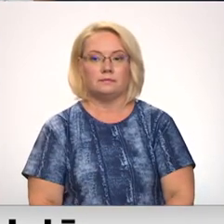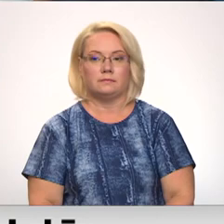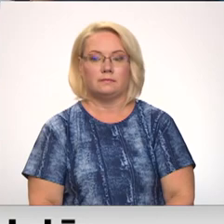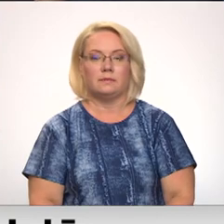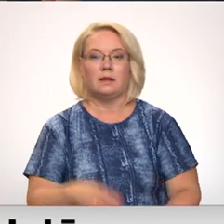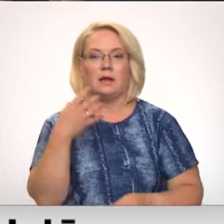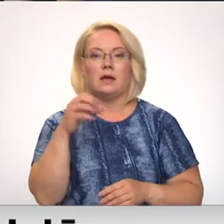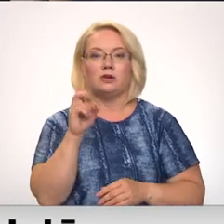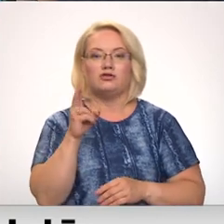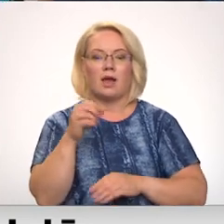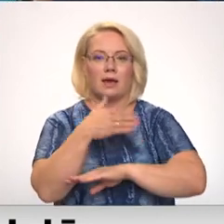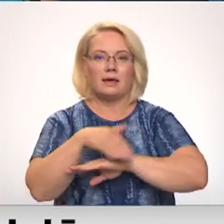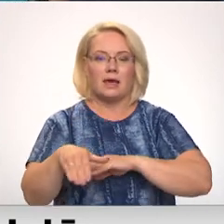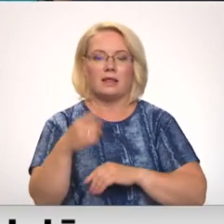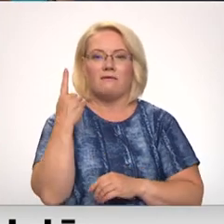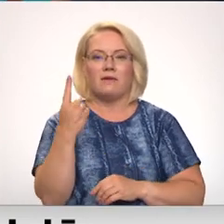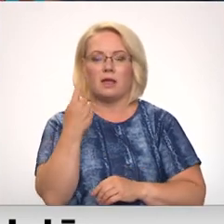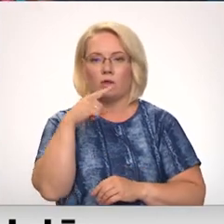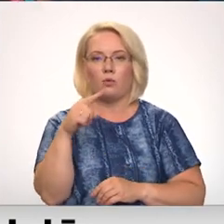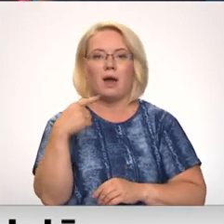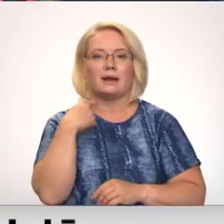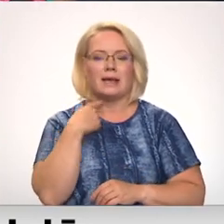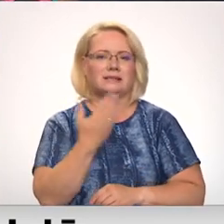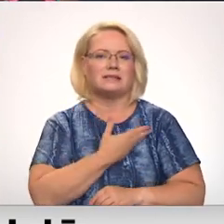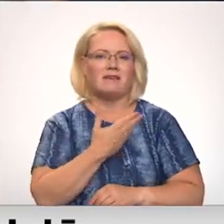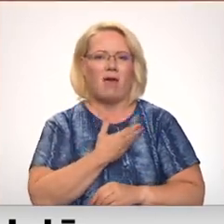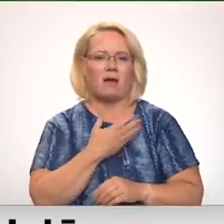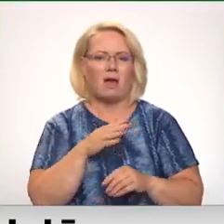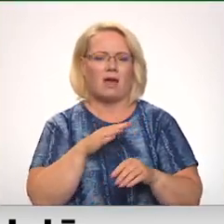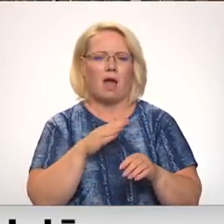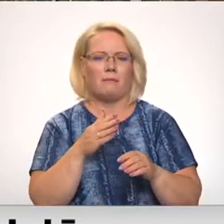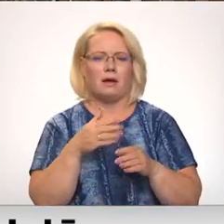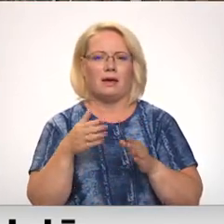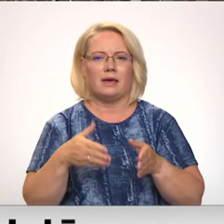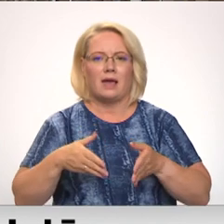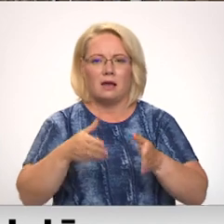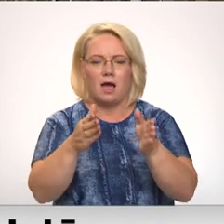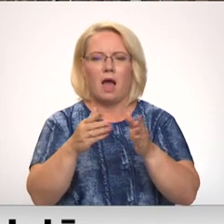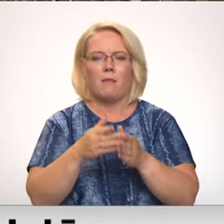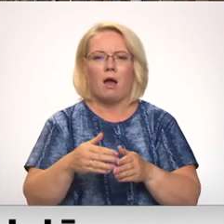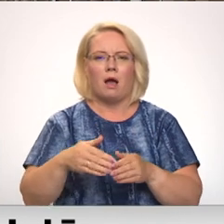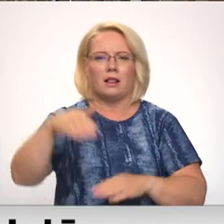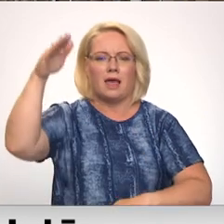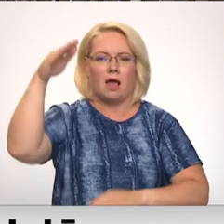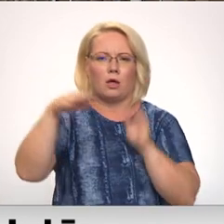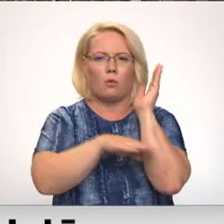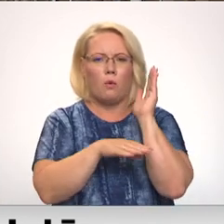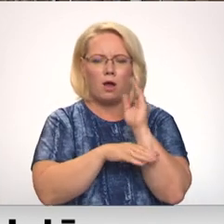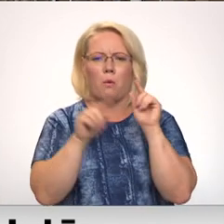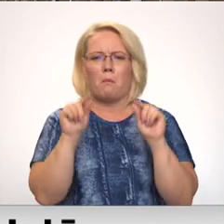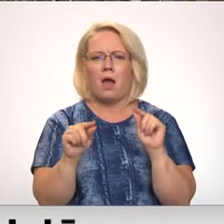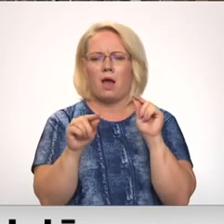Aleksandra Čaka iela ir viena no Rīgas dzīvākajām ielām – augstas mūra ēkas un maz koku. Ielas